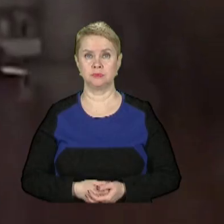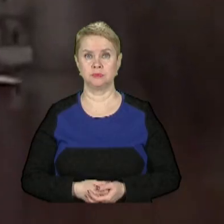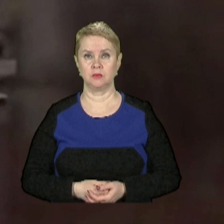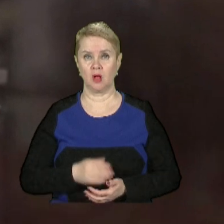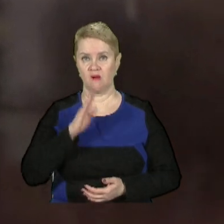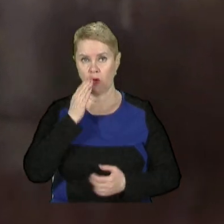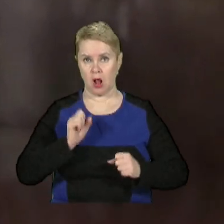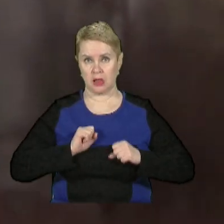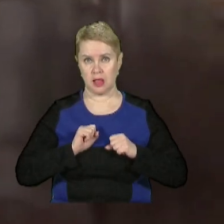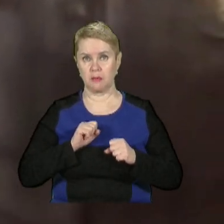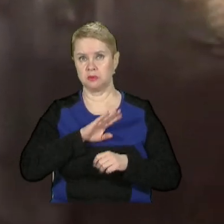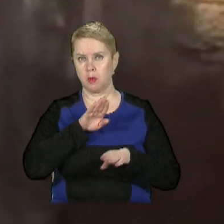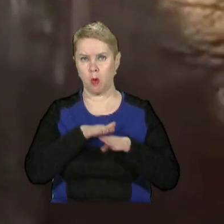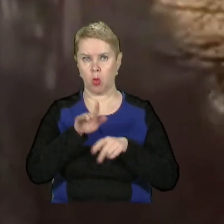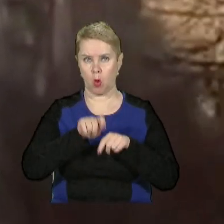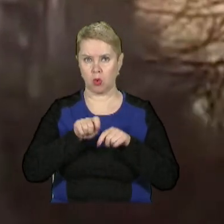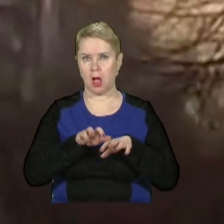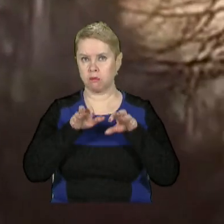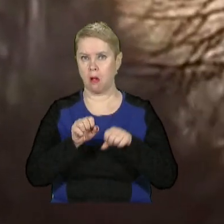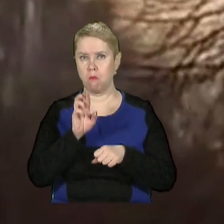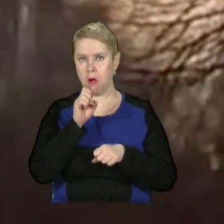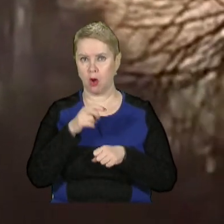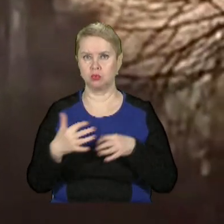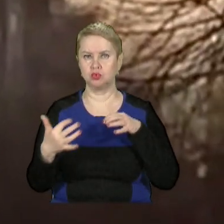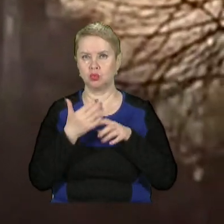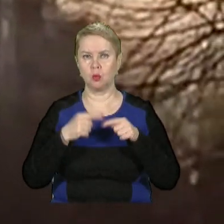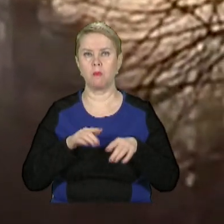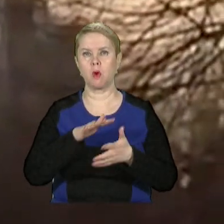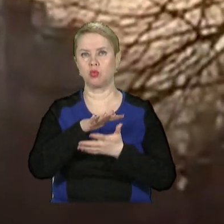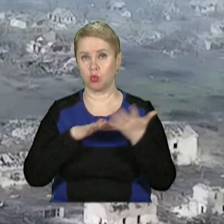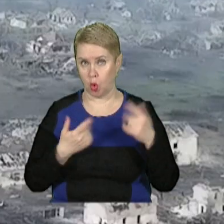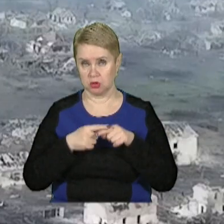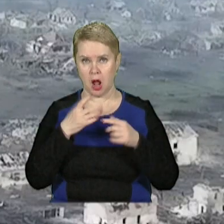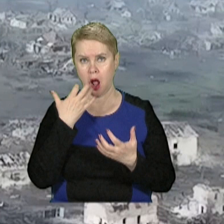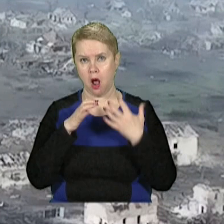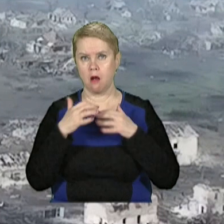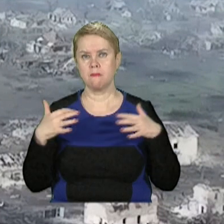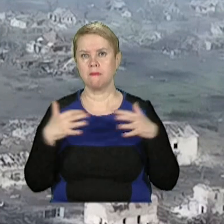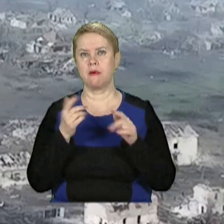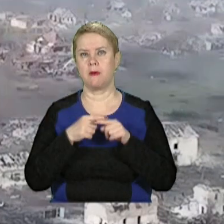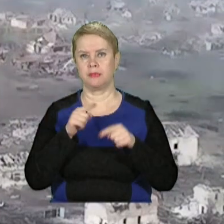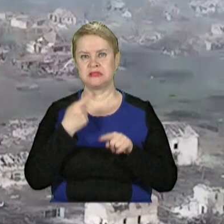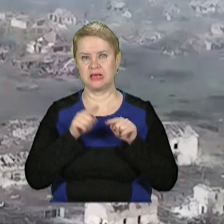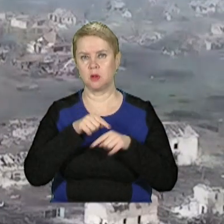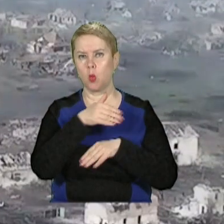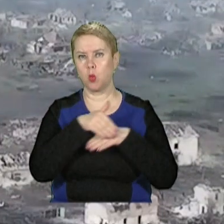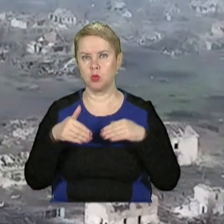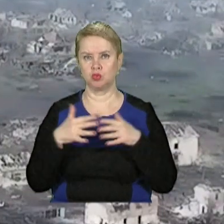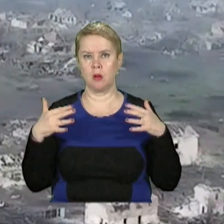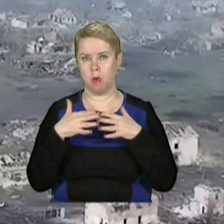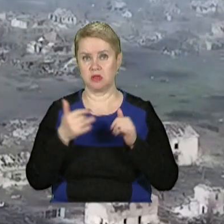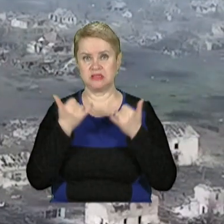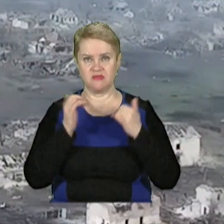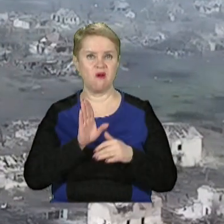Ворог намагається взяти під повний контроль Бахмут. Штурм міста продовжується. Запекла боротьба триває. Переважно це вуличні бої.